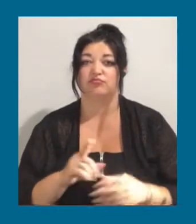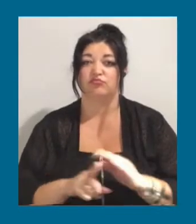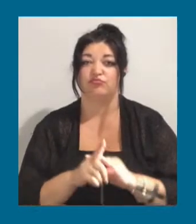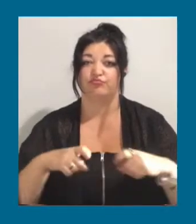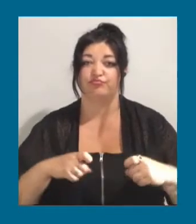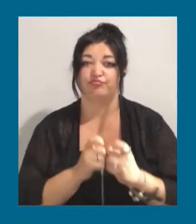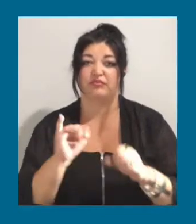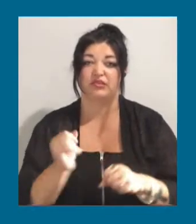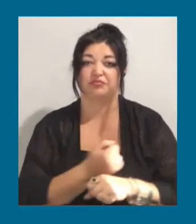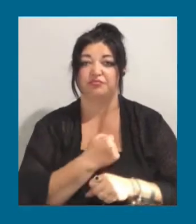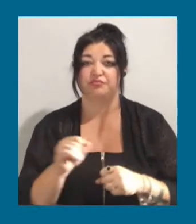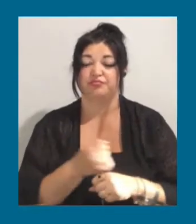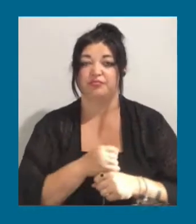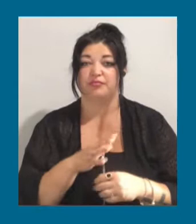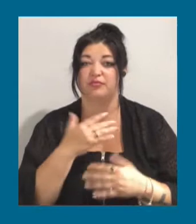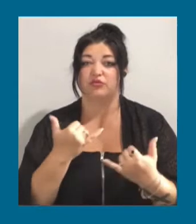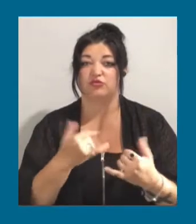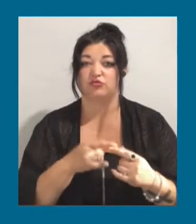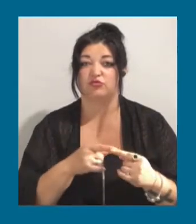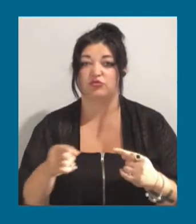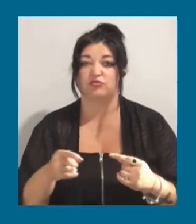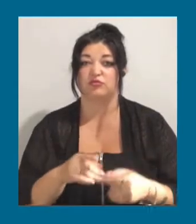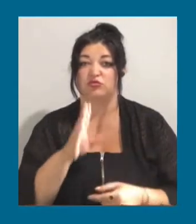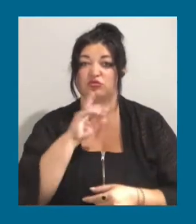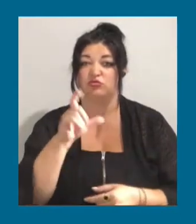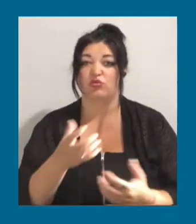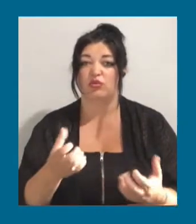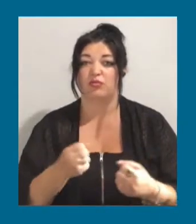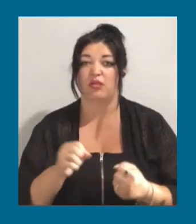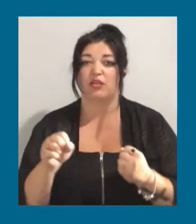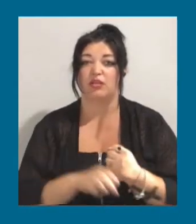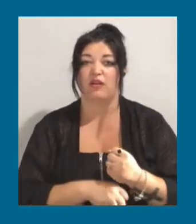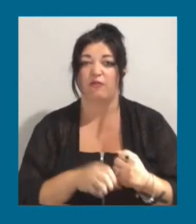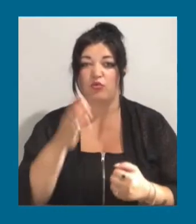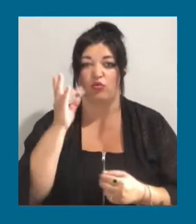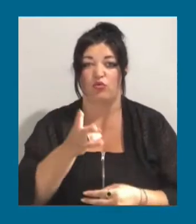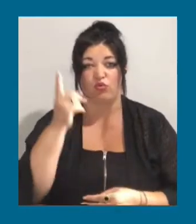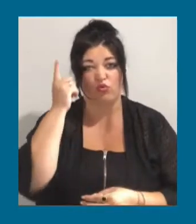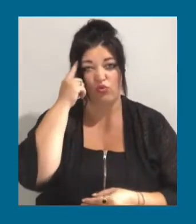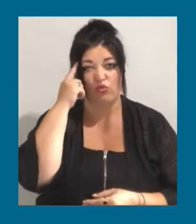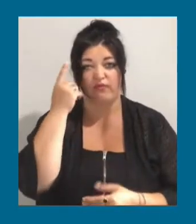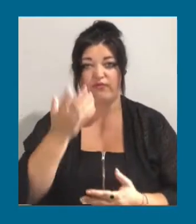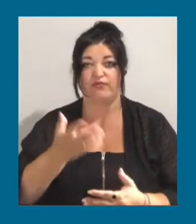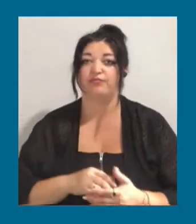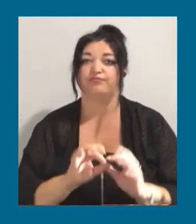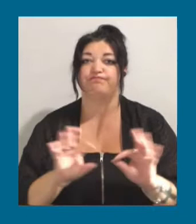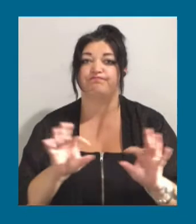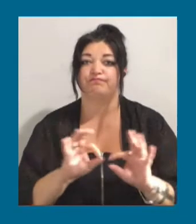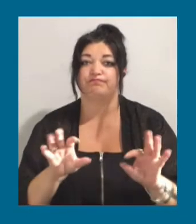час якої вагітна жінка отримала травму губи. На спеціаліній 102 повідомили очевидці події.